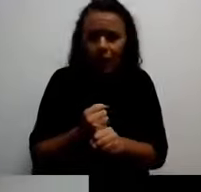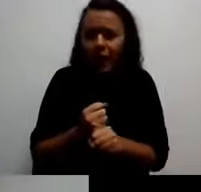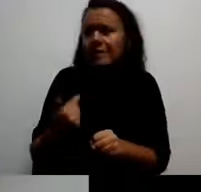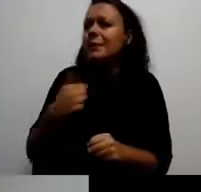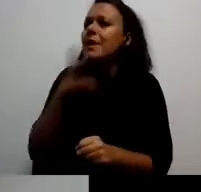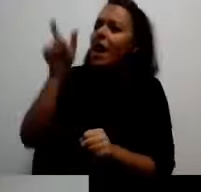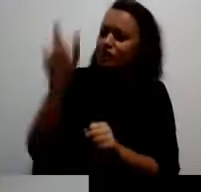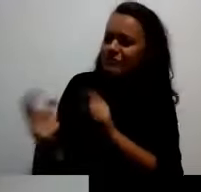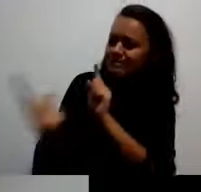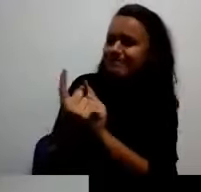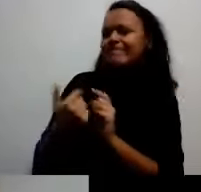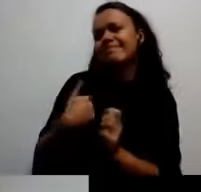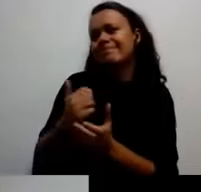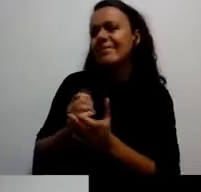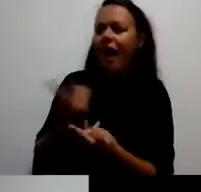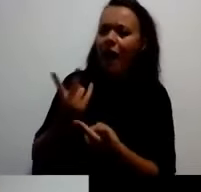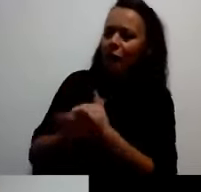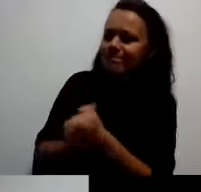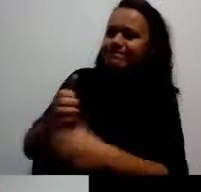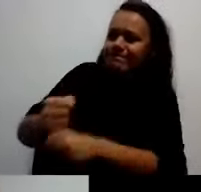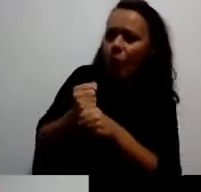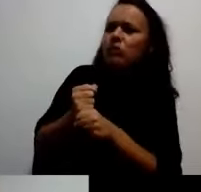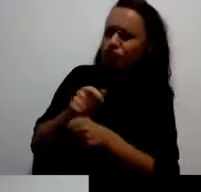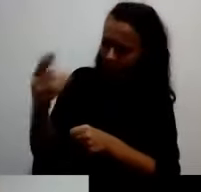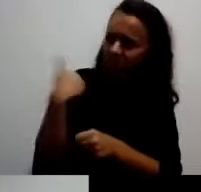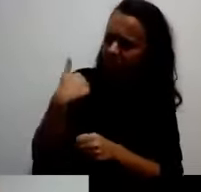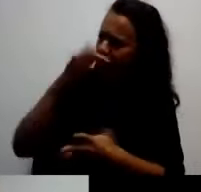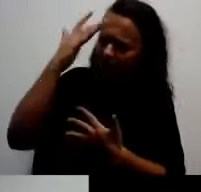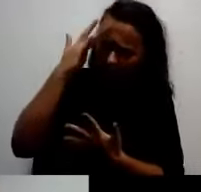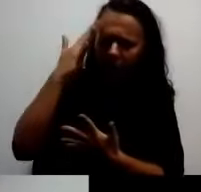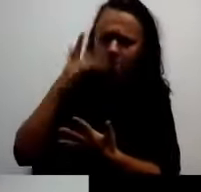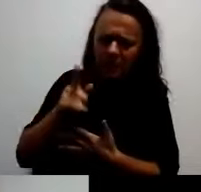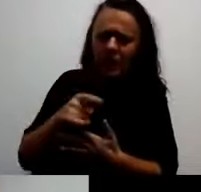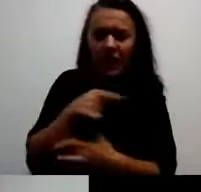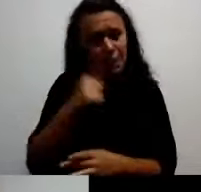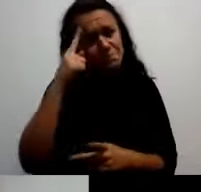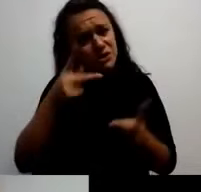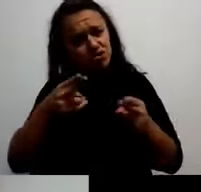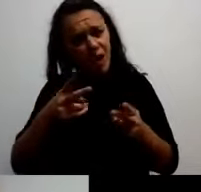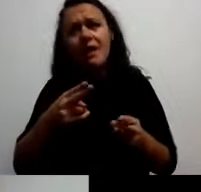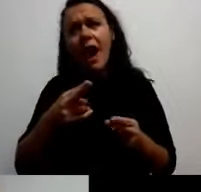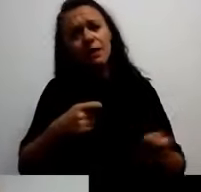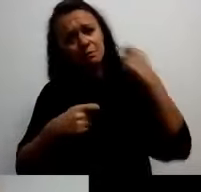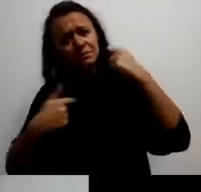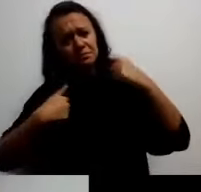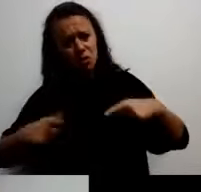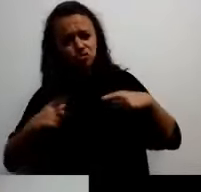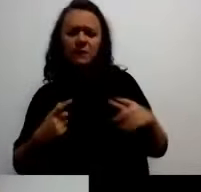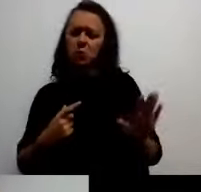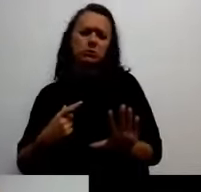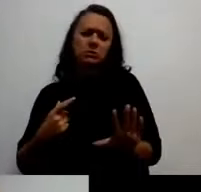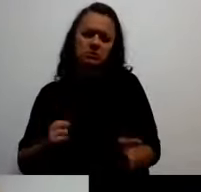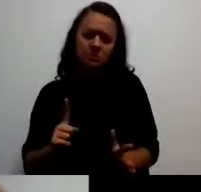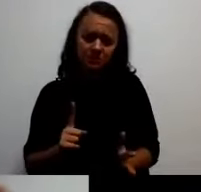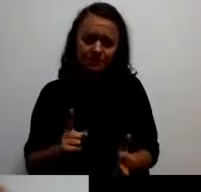stisnuti ruku i reći ne brini, proći će, nije on jači od tebe. Imaš tada